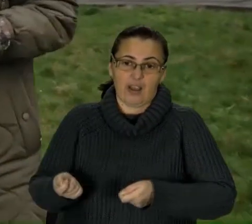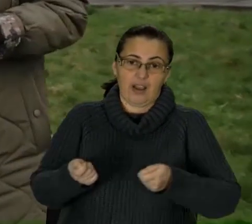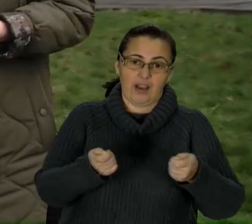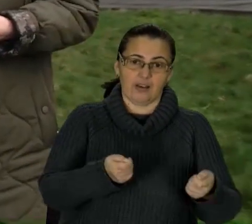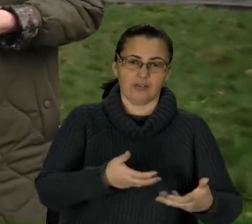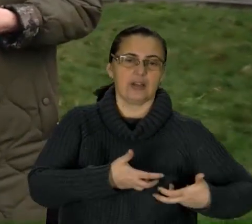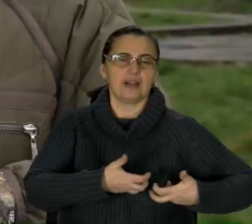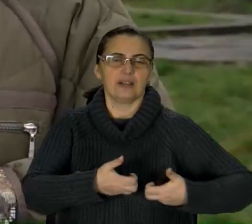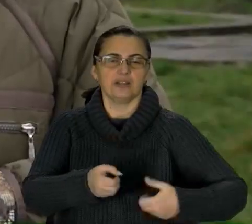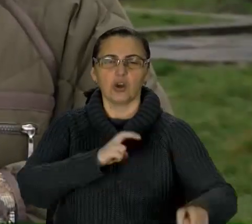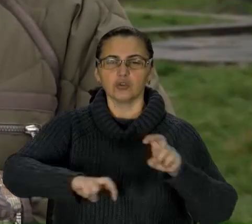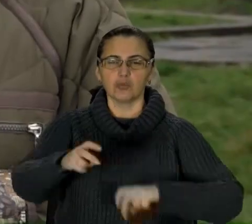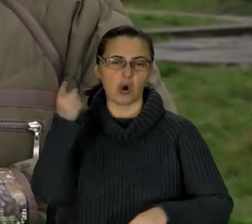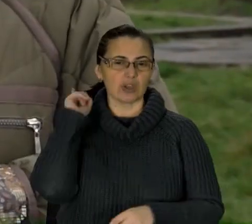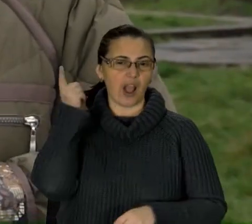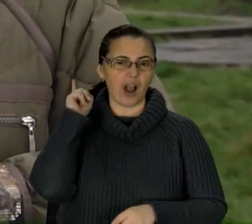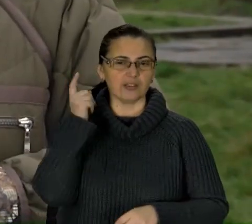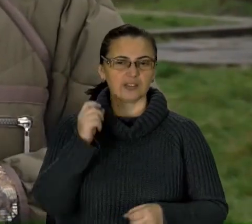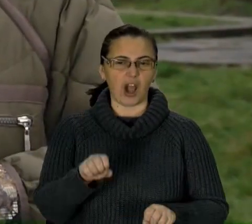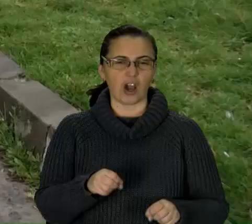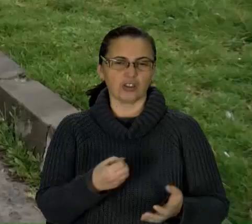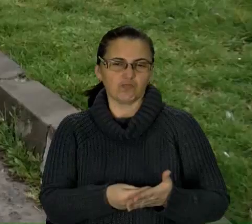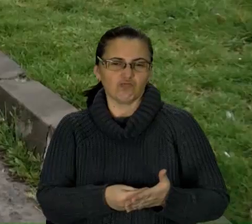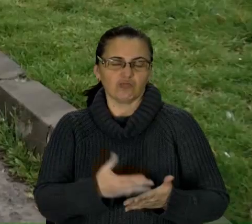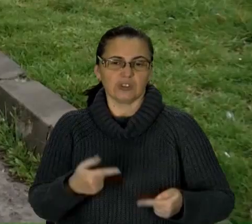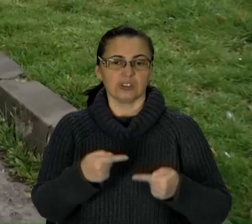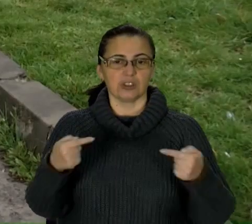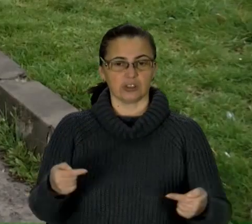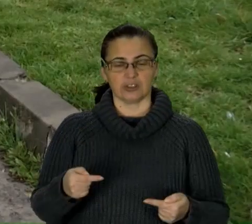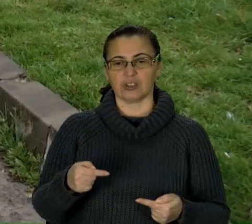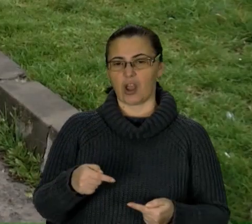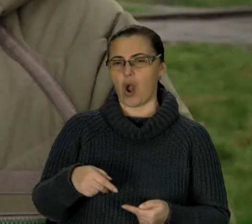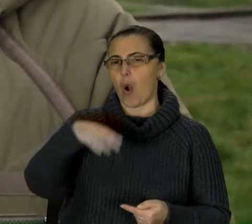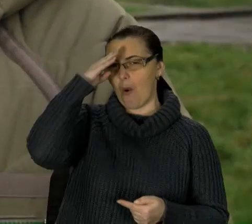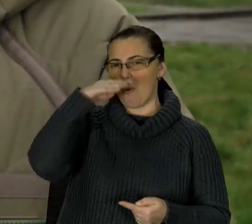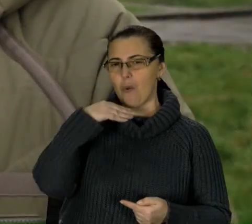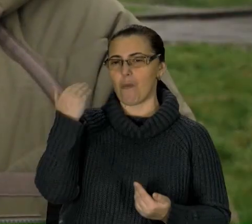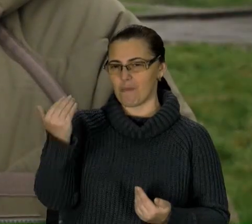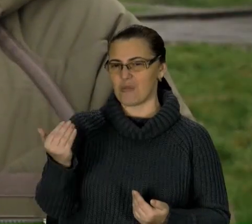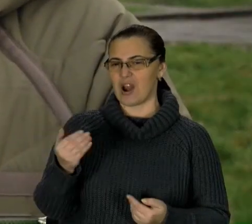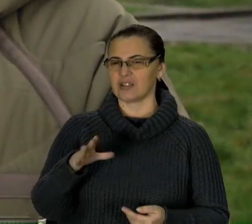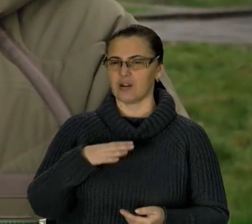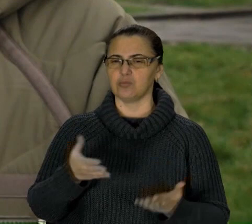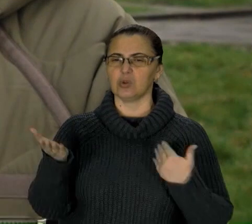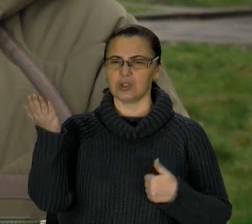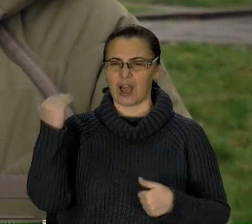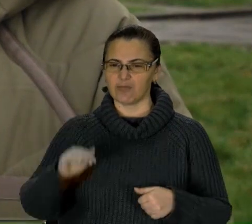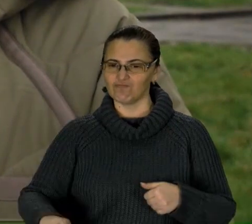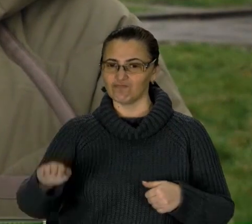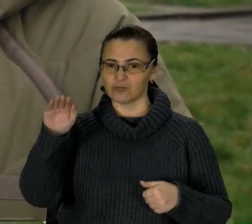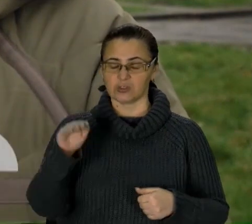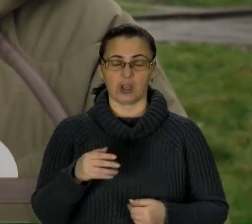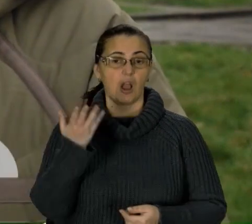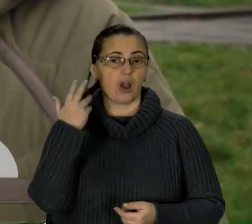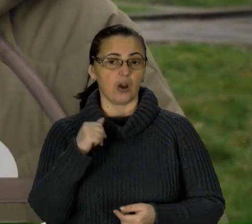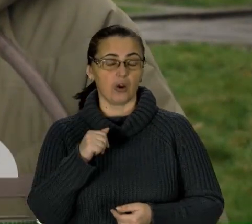пошуку давніх скарбів, розповідає донька Бориса Возницького, у батька була ще з дитинства. Коли він в Дубну навчався, там є